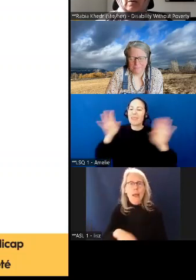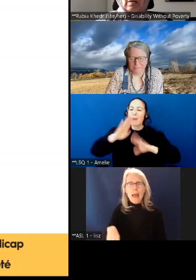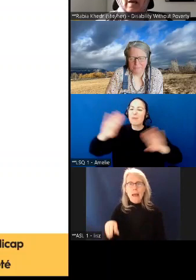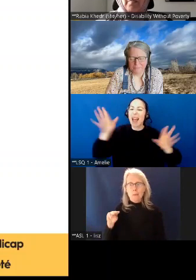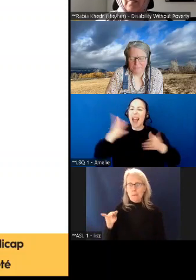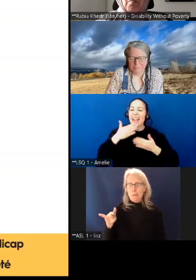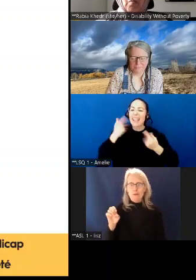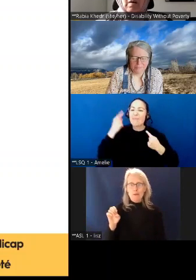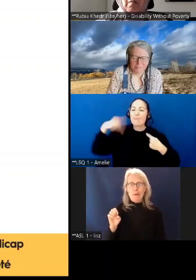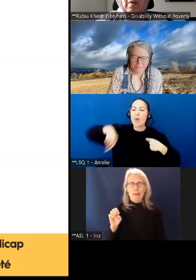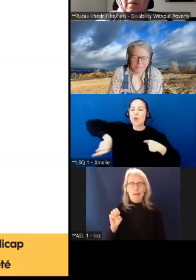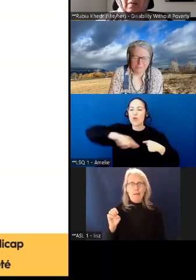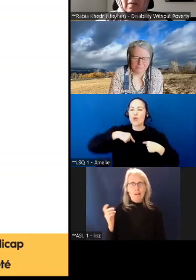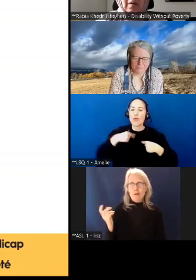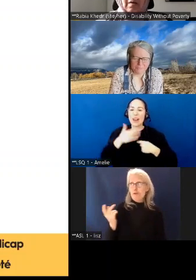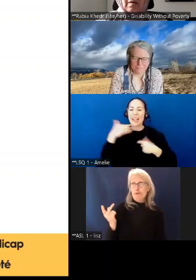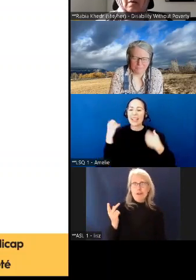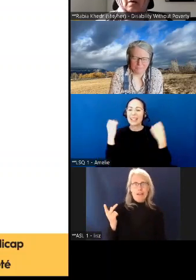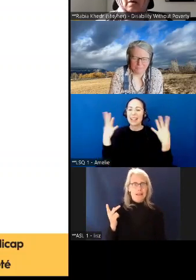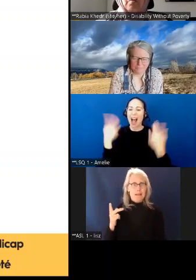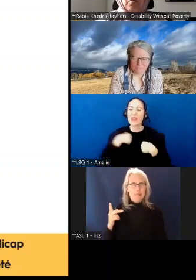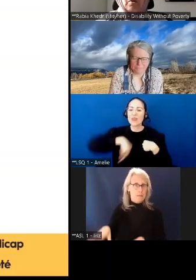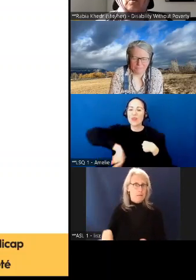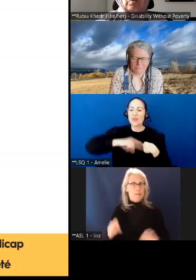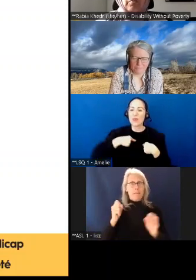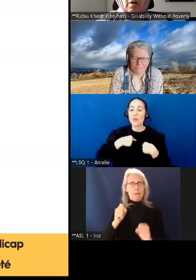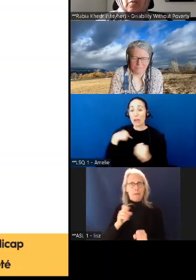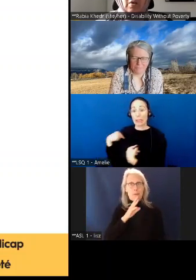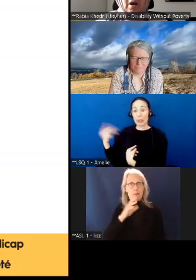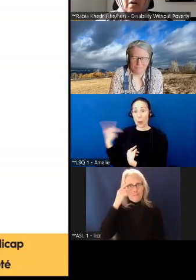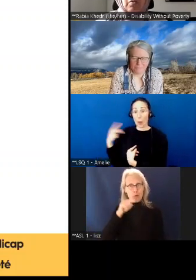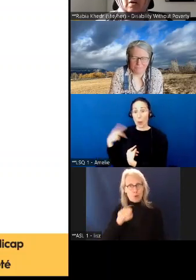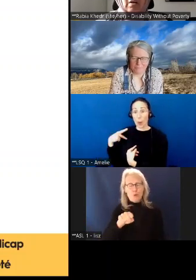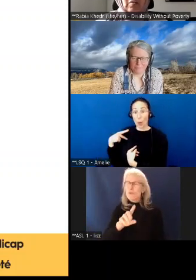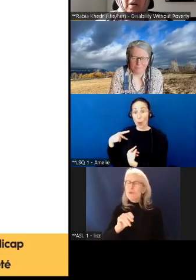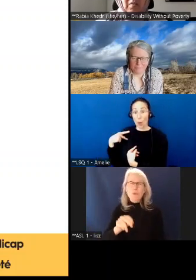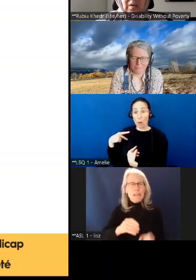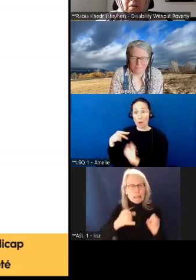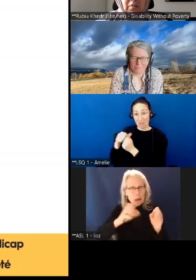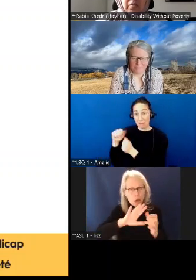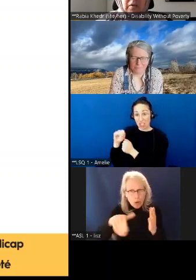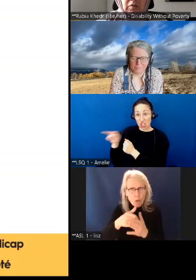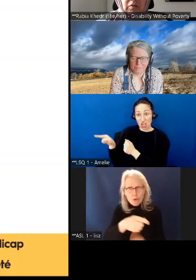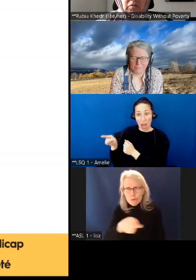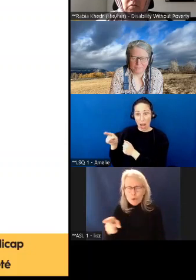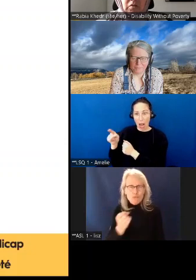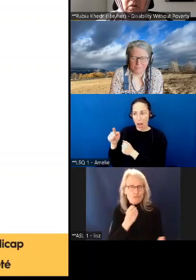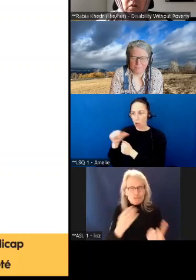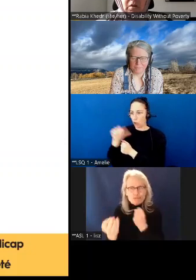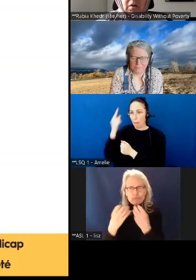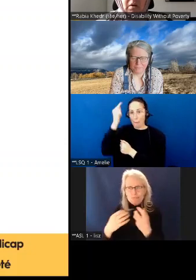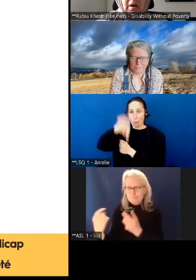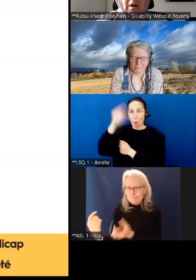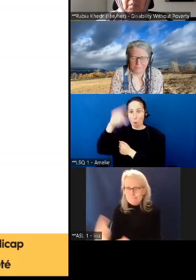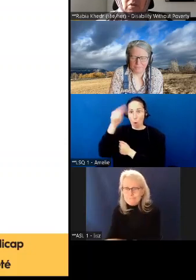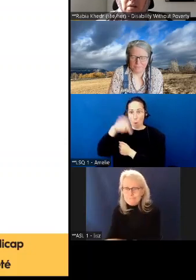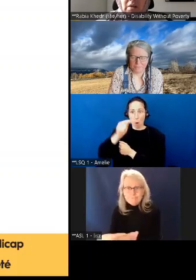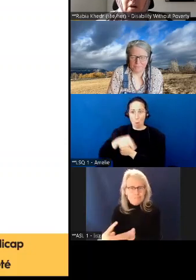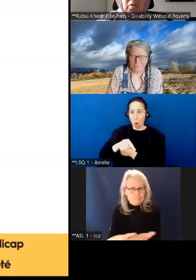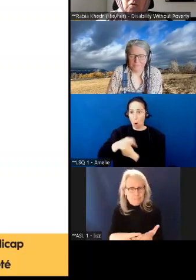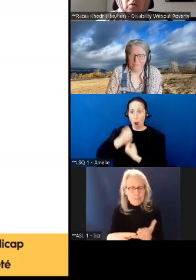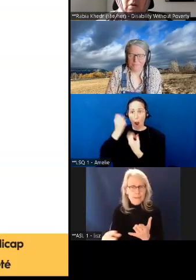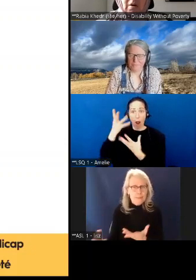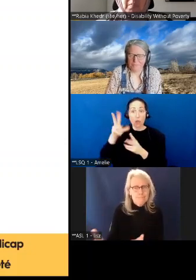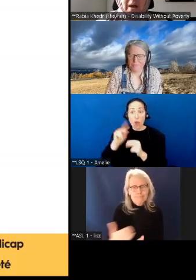Michel et moi ne pouvons pas parler pour nous tous. Nous devons nous exprimer nous